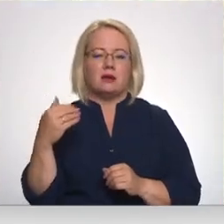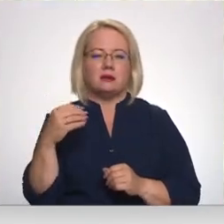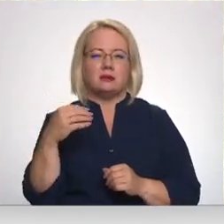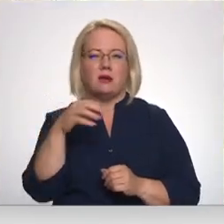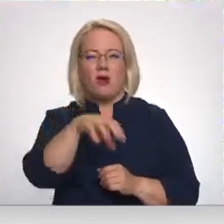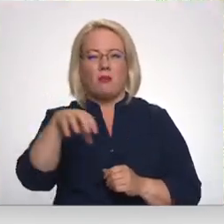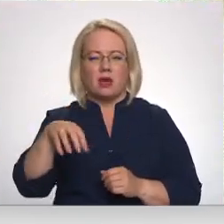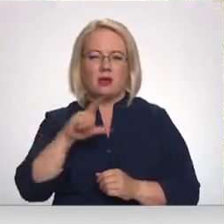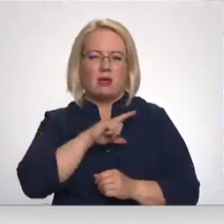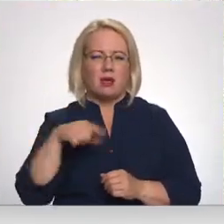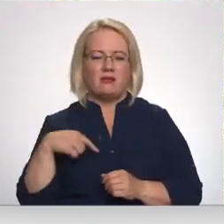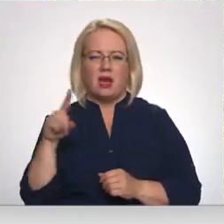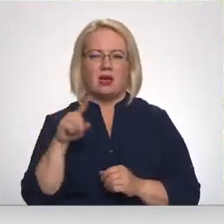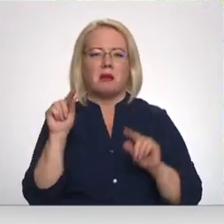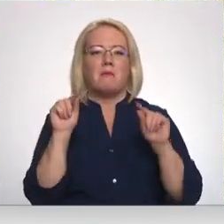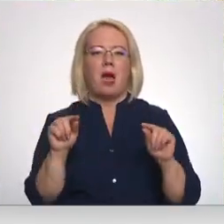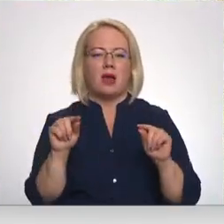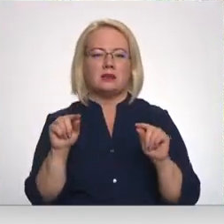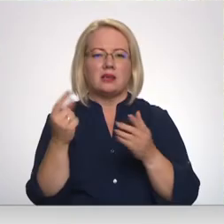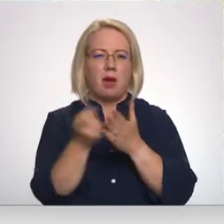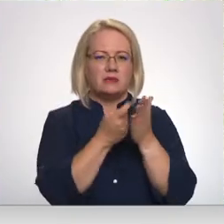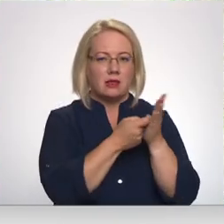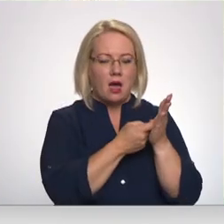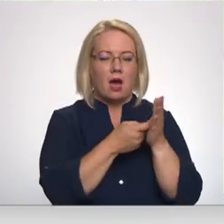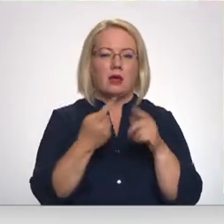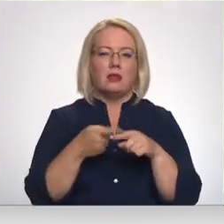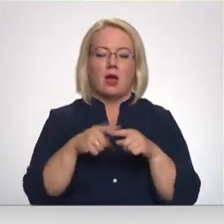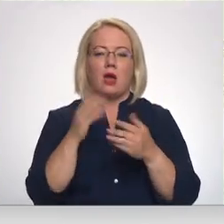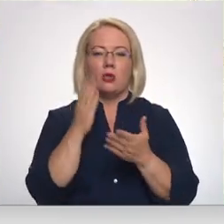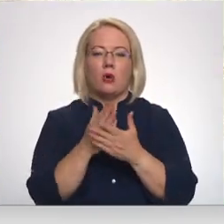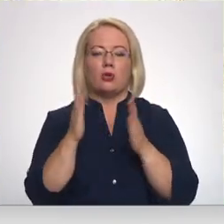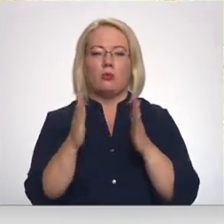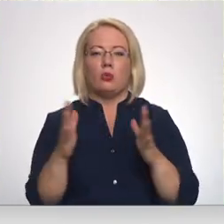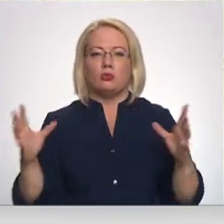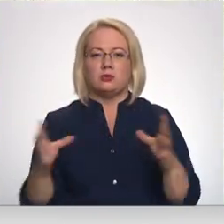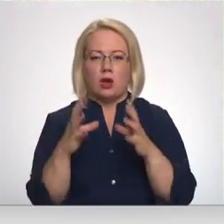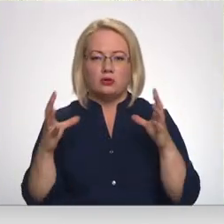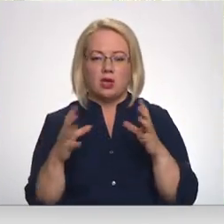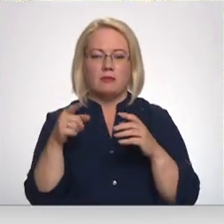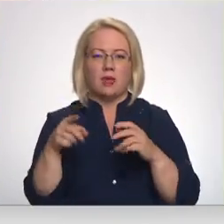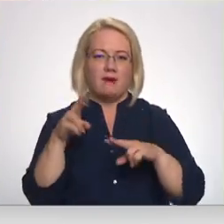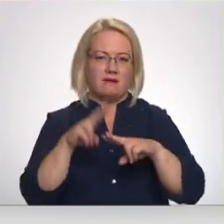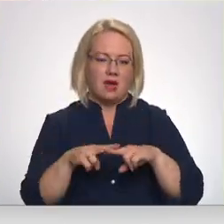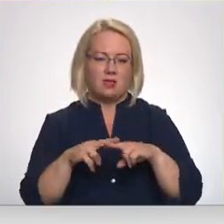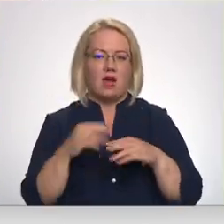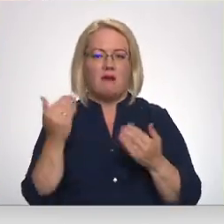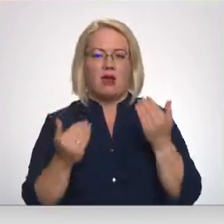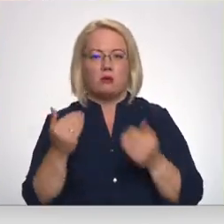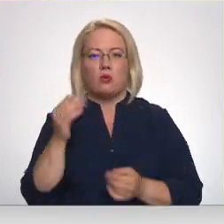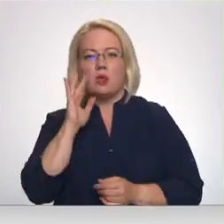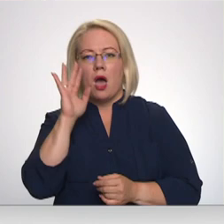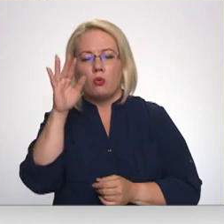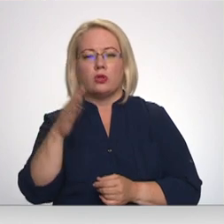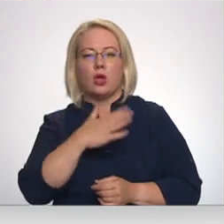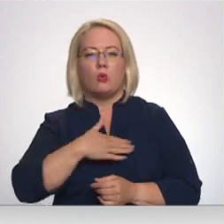apzināts, tā kā noteikti būtu saudzējams šī vieta, varbūt, kad nākotnē mēs